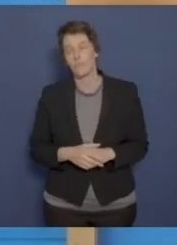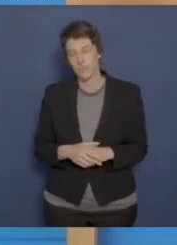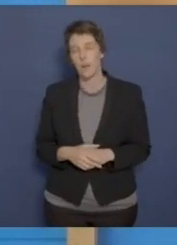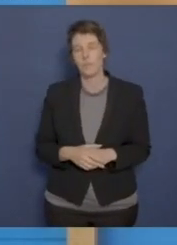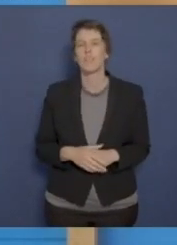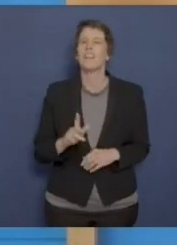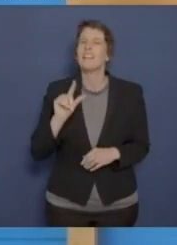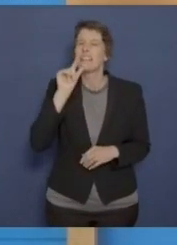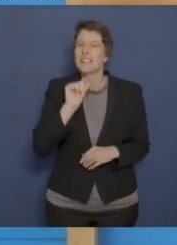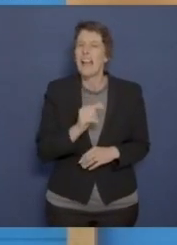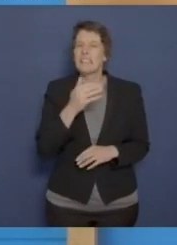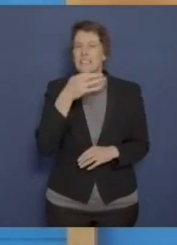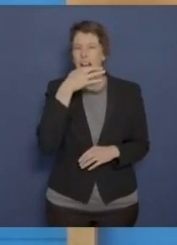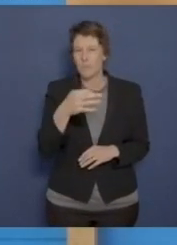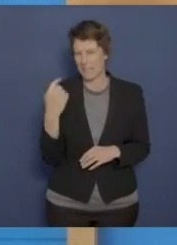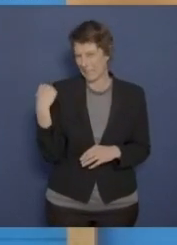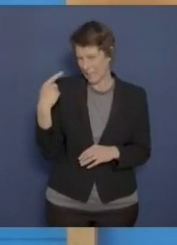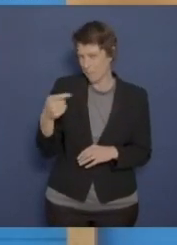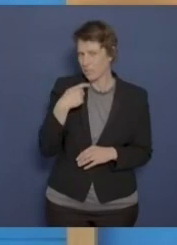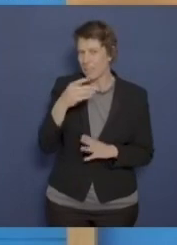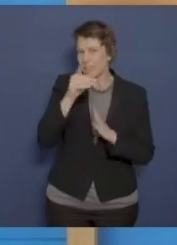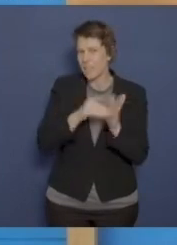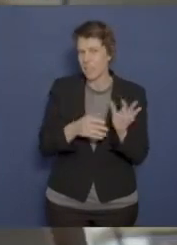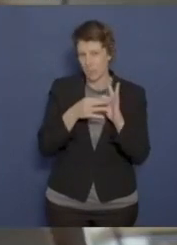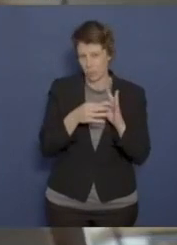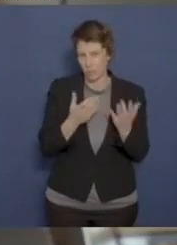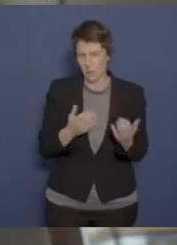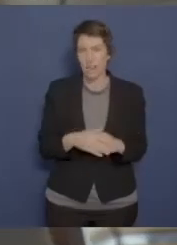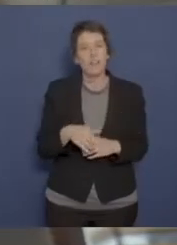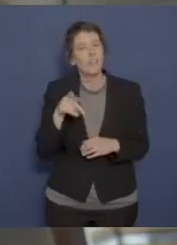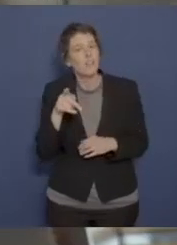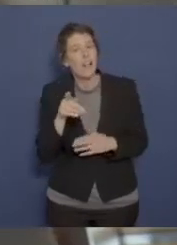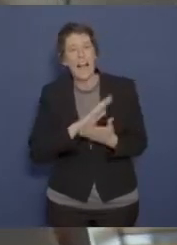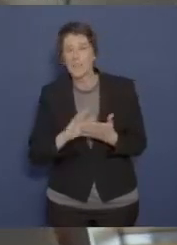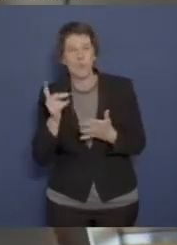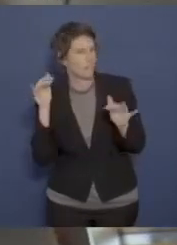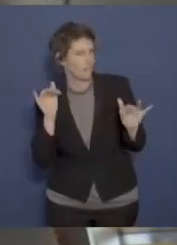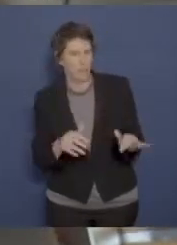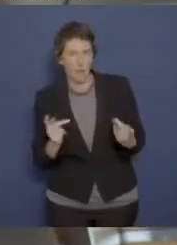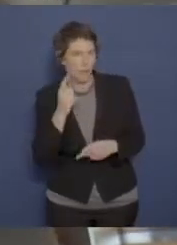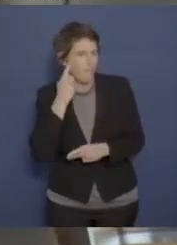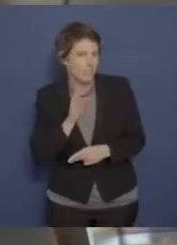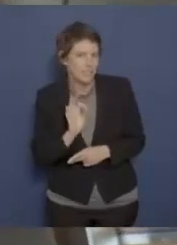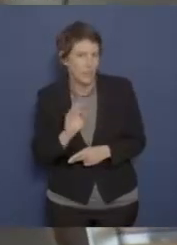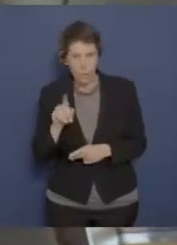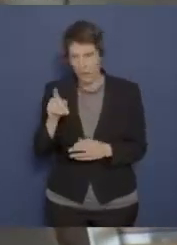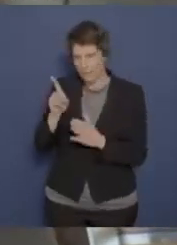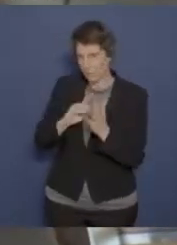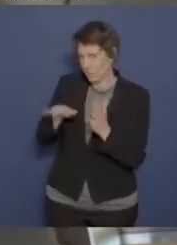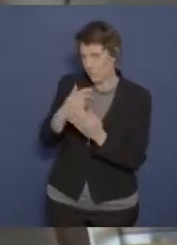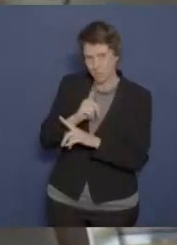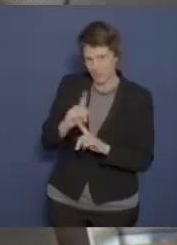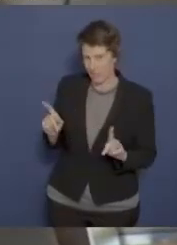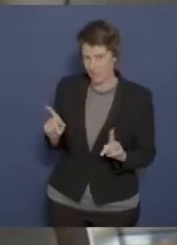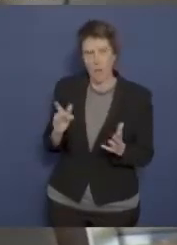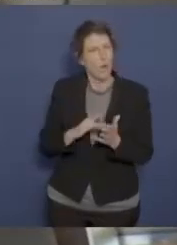eine kleine Nachfrage zu dem, was Sie gerade über die Definition gesagt haben. Haben Sie die einfach nicht parat oder gibt es da Ihres Wissens keine? Weil